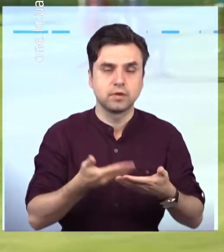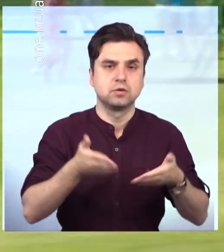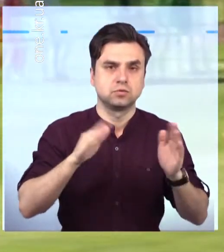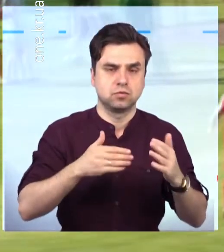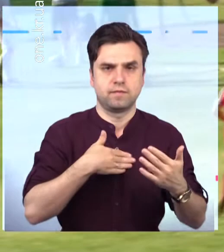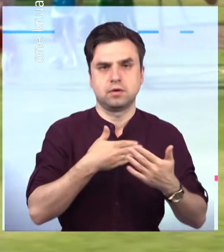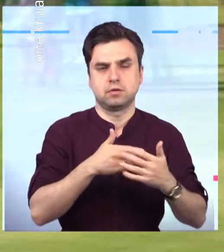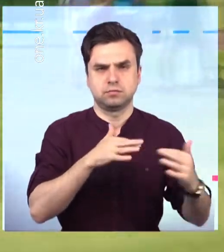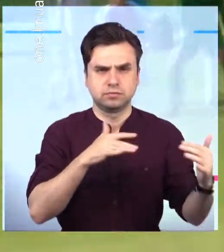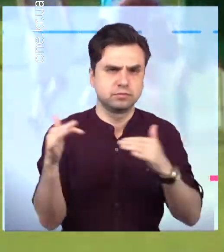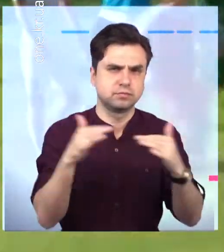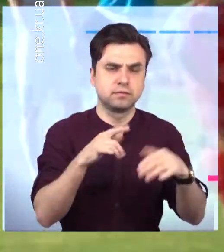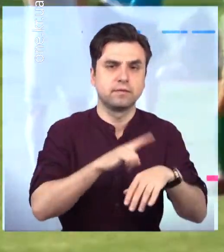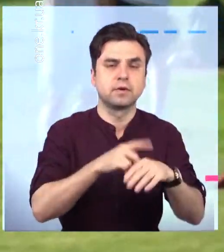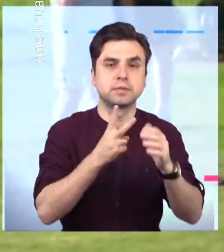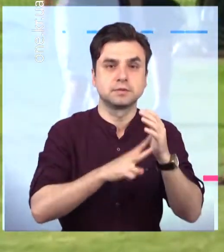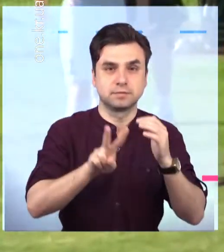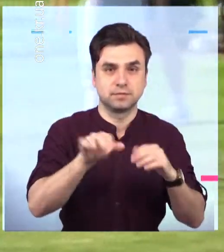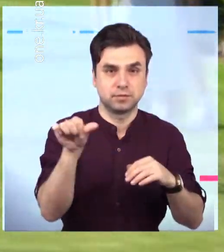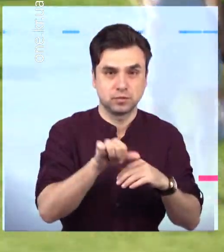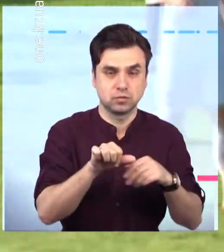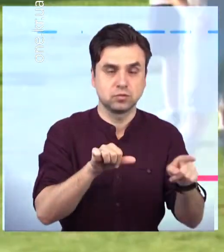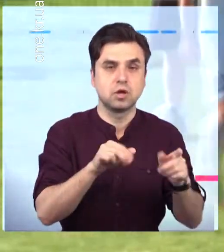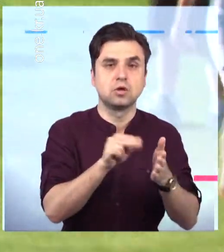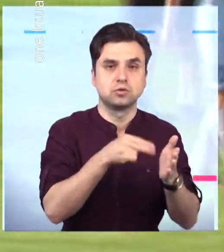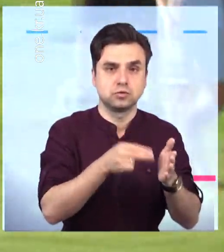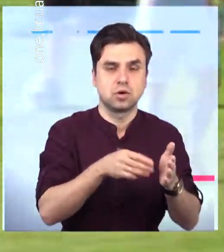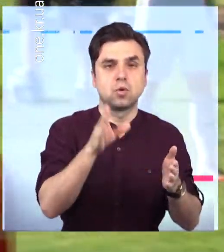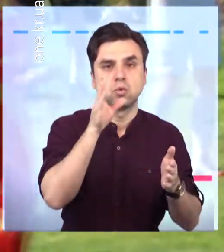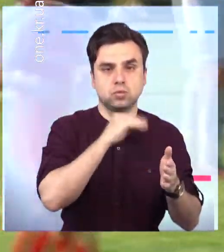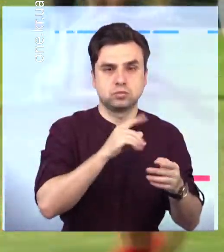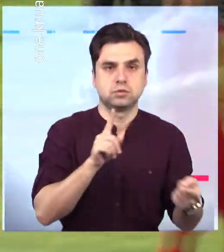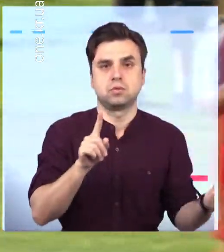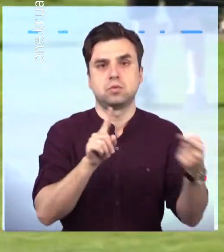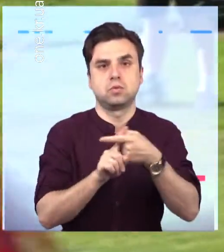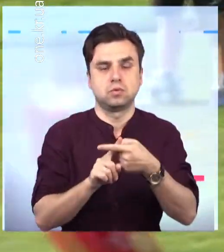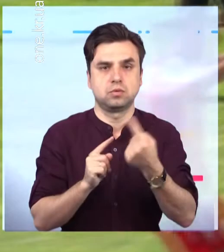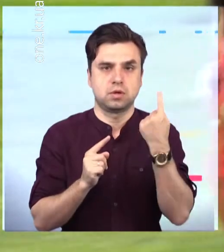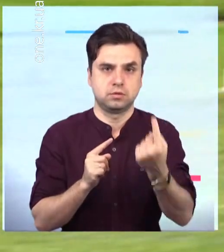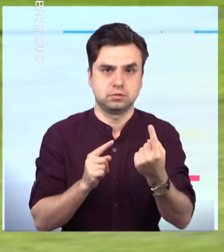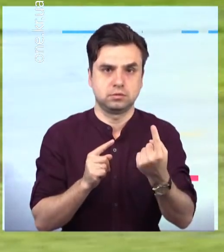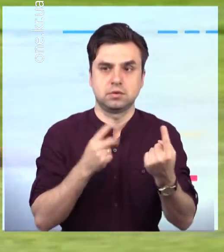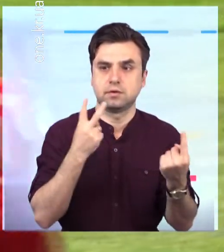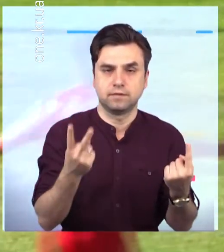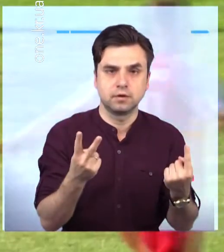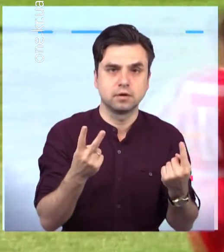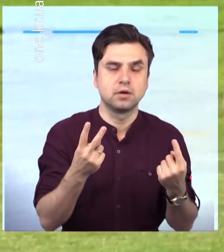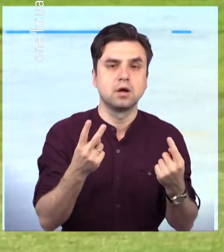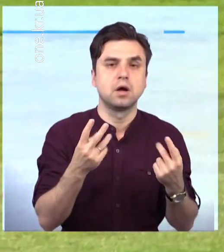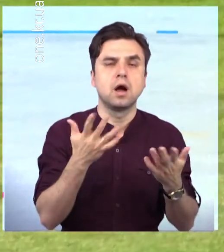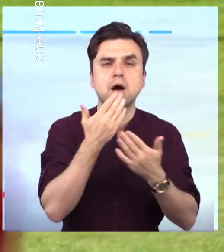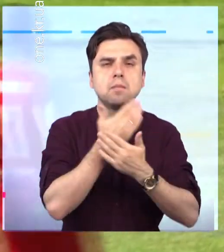двобій на полі відновився. На 72-й хвилині гравці з черкась змогли зменшити своє відставання на 1-5-1-2.